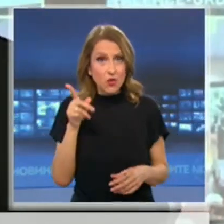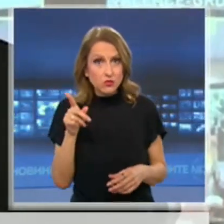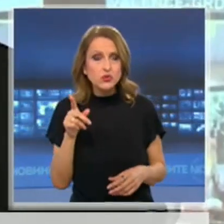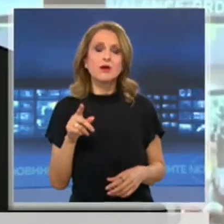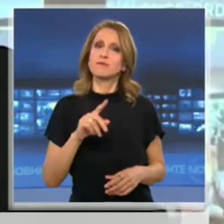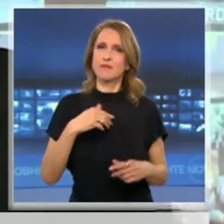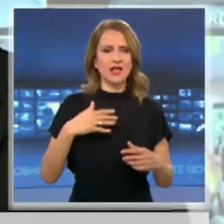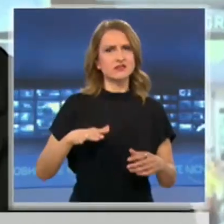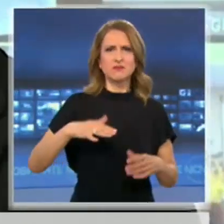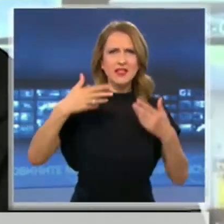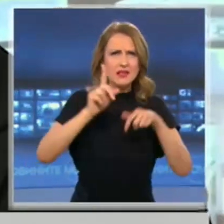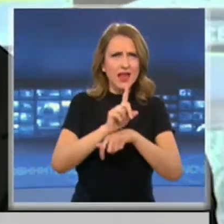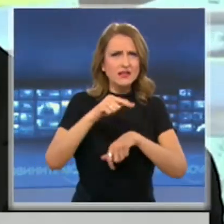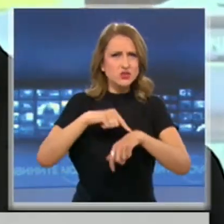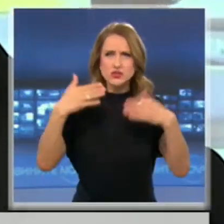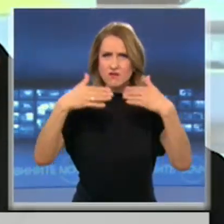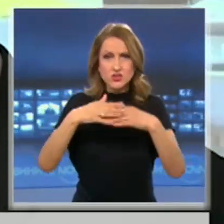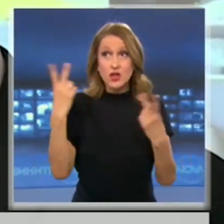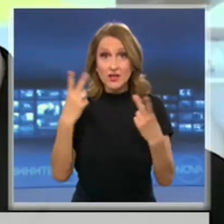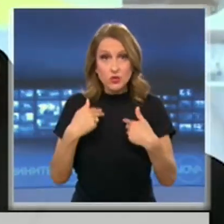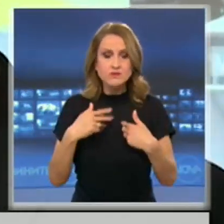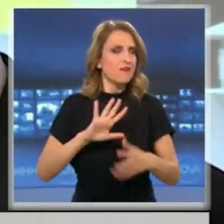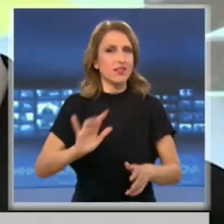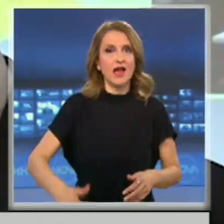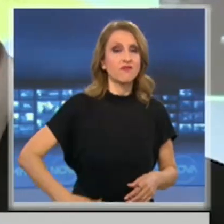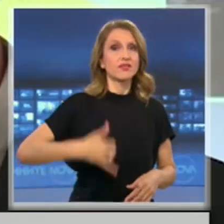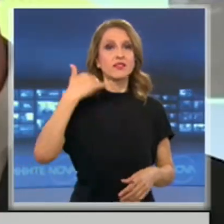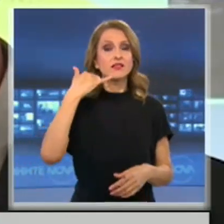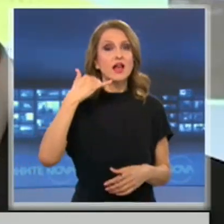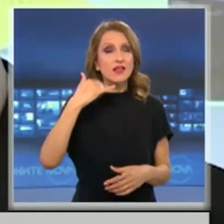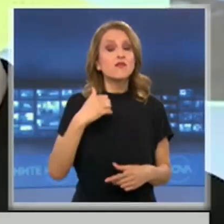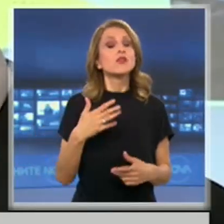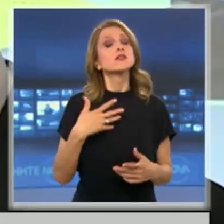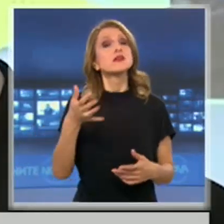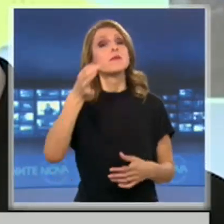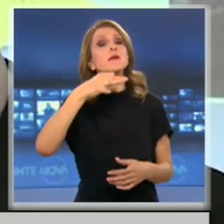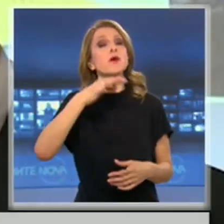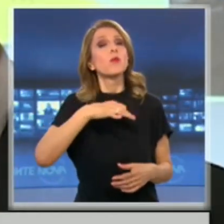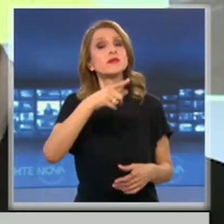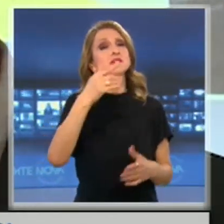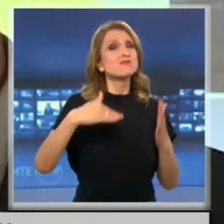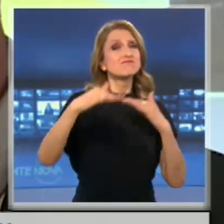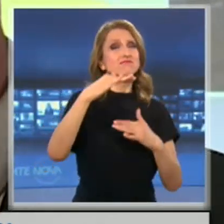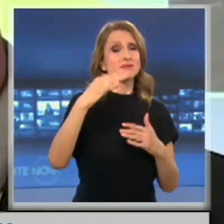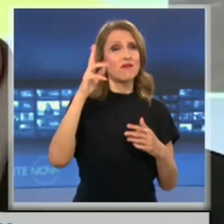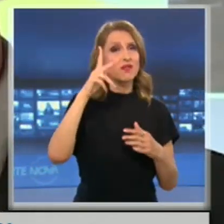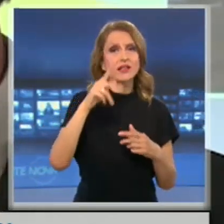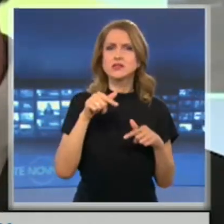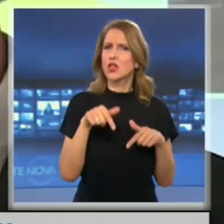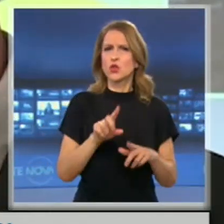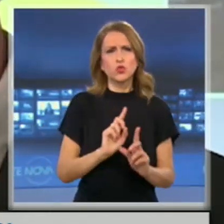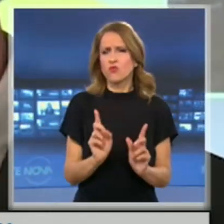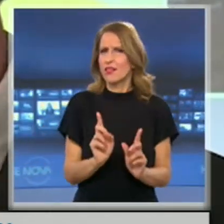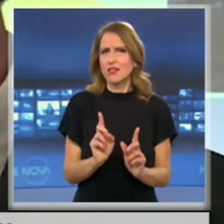Беше 11 вечерта и се обадих на шефа на Sanofi за Франция, за да поискам обяснение. Той ми обясни, че казаното не отразява политиката на